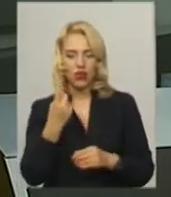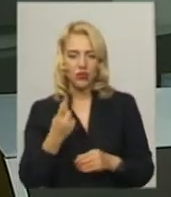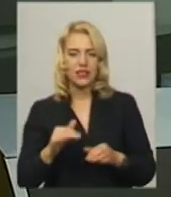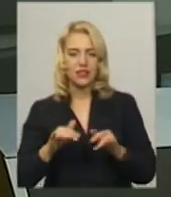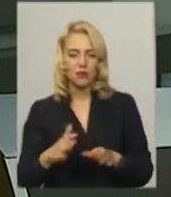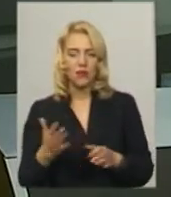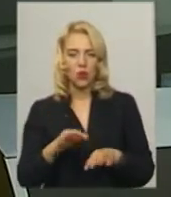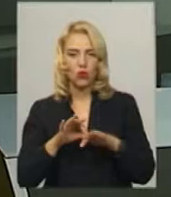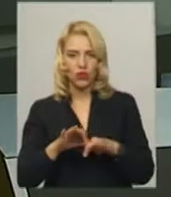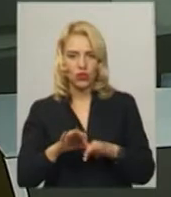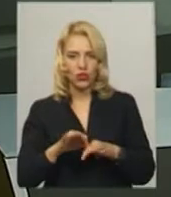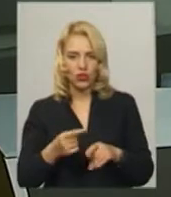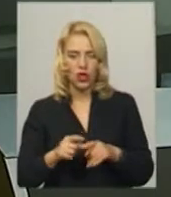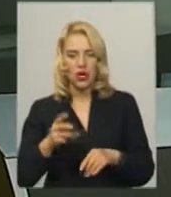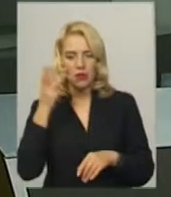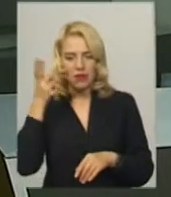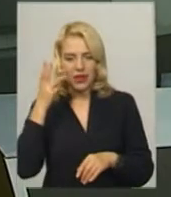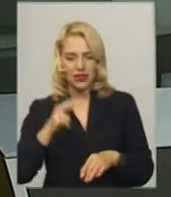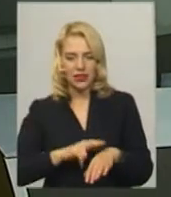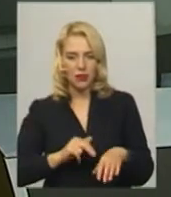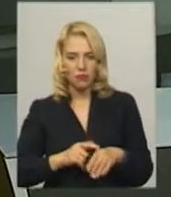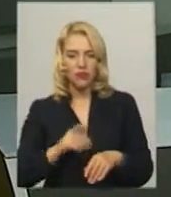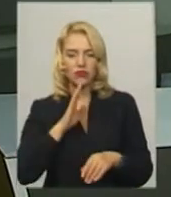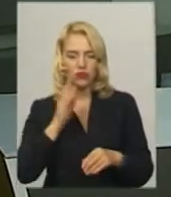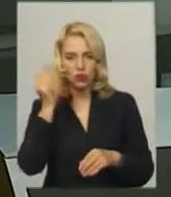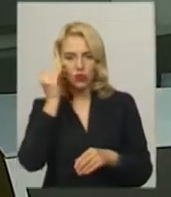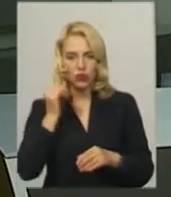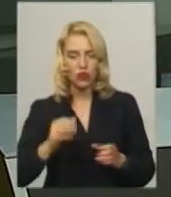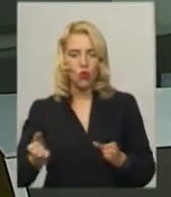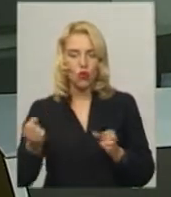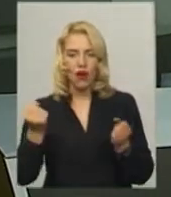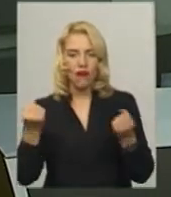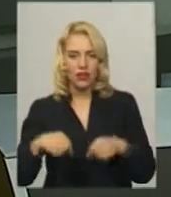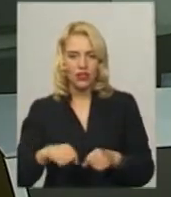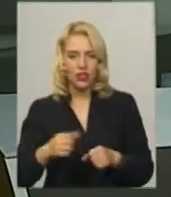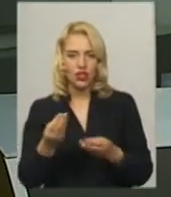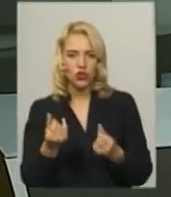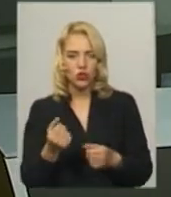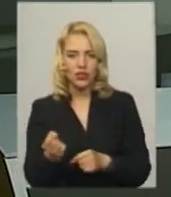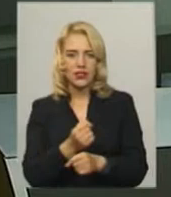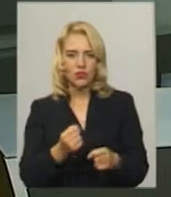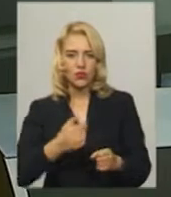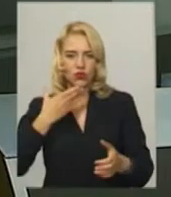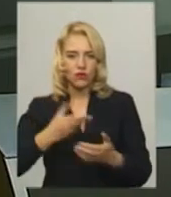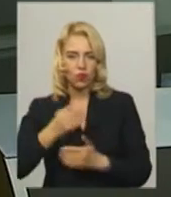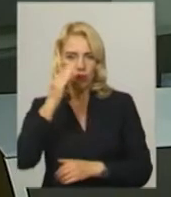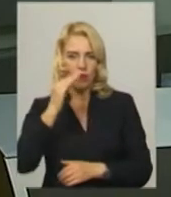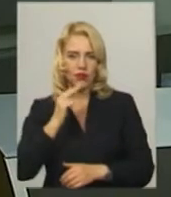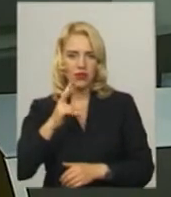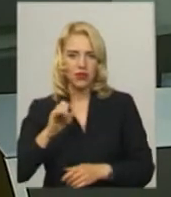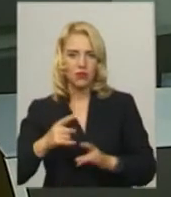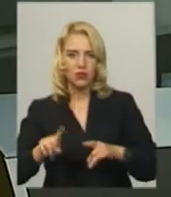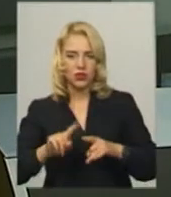Жінку підозрюють у крадіжці грошей та зброї у свого батька. Про це повідомив старший слідчик Хмельницького міського відділу поліції Микола